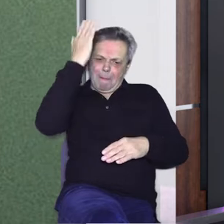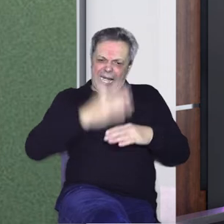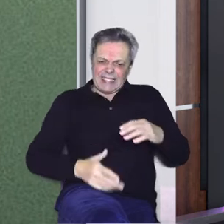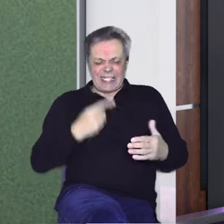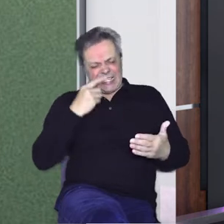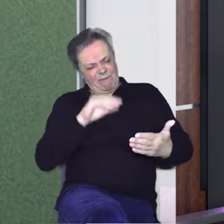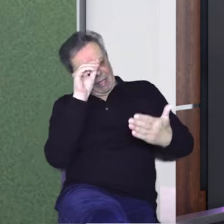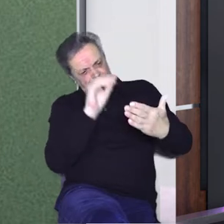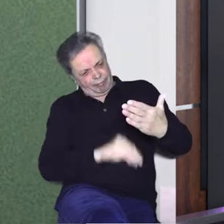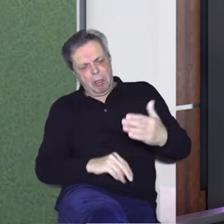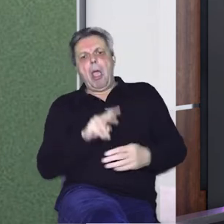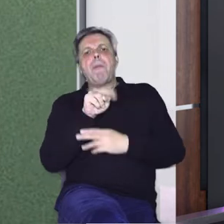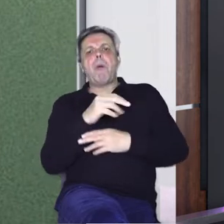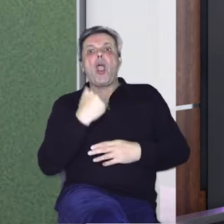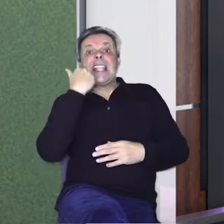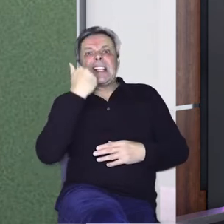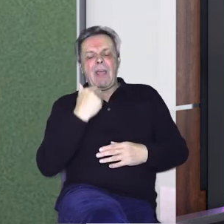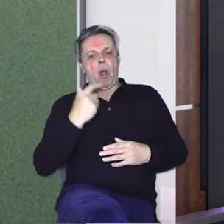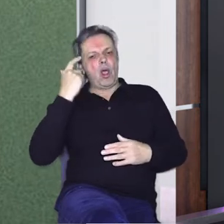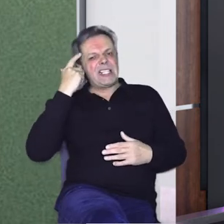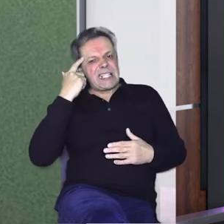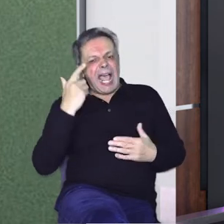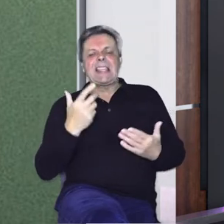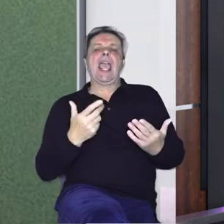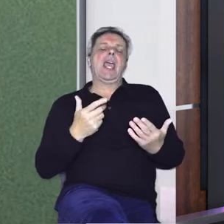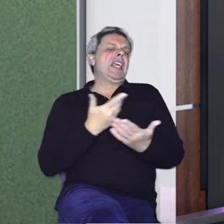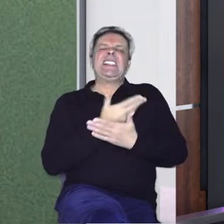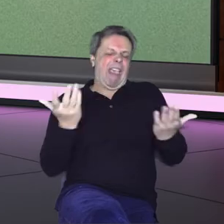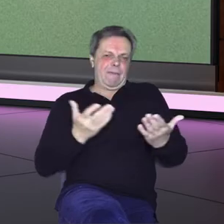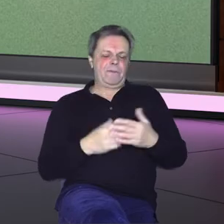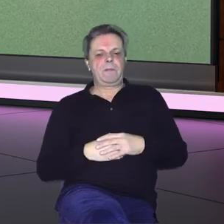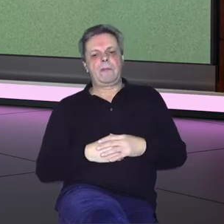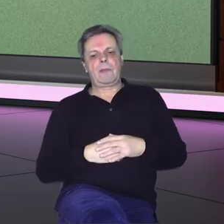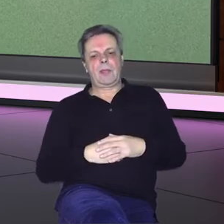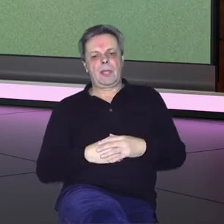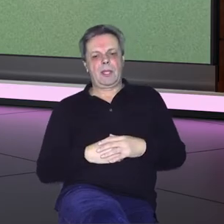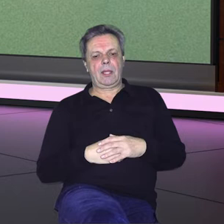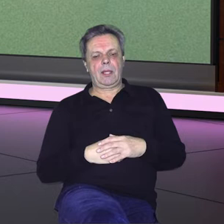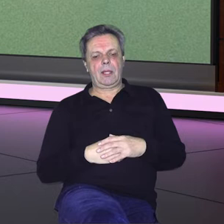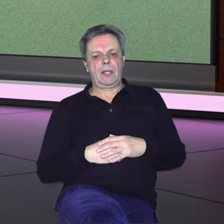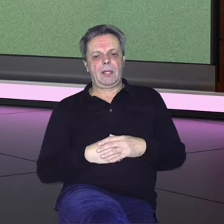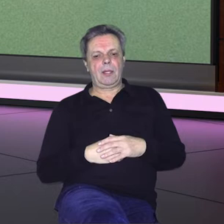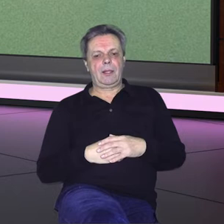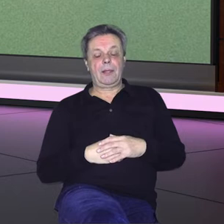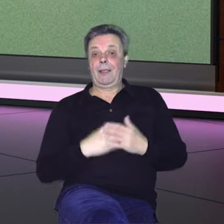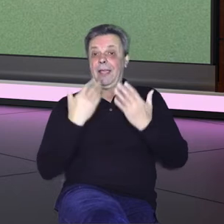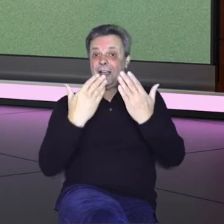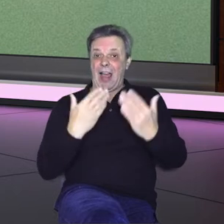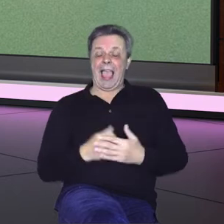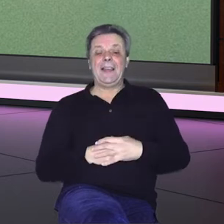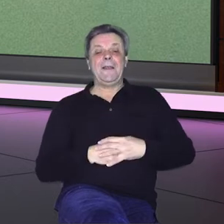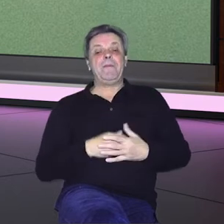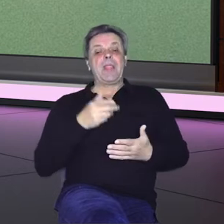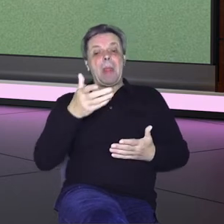zapravo cijeli sastoj. Vi vidite po boji crvenoj, znate koliko je već i začinjen i apsolutno sve. Dobog paprika. Hvala ti